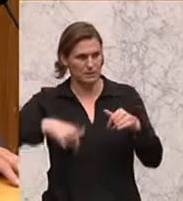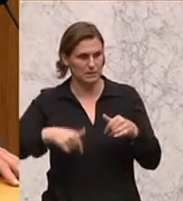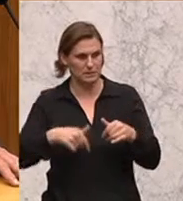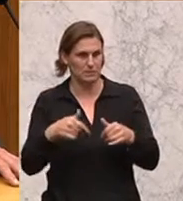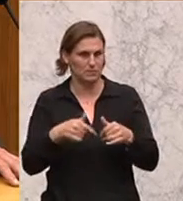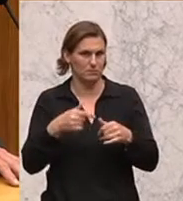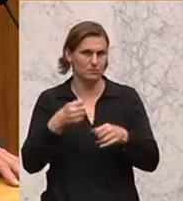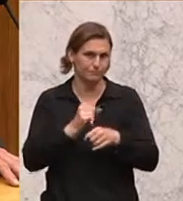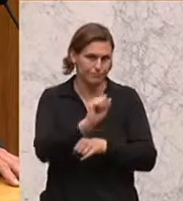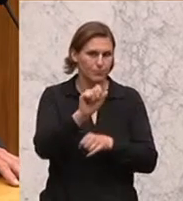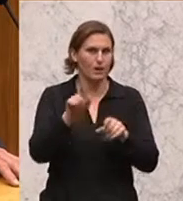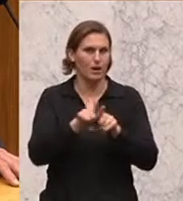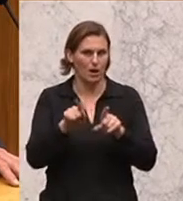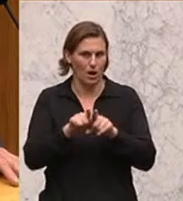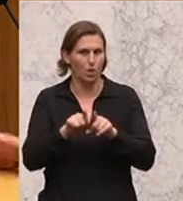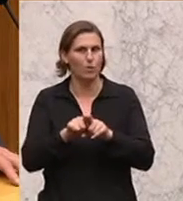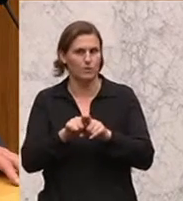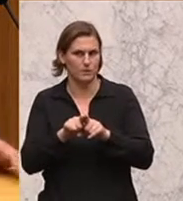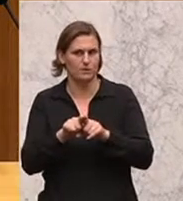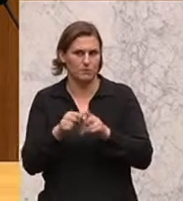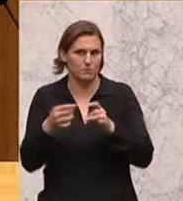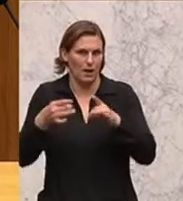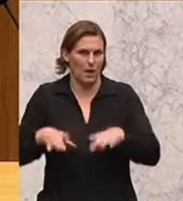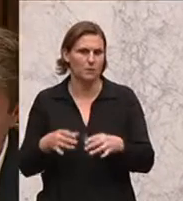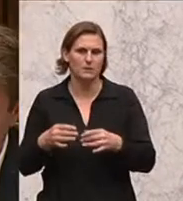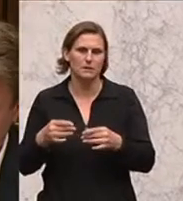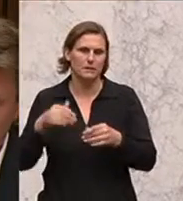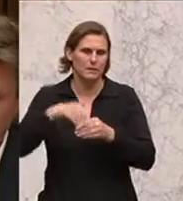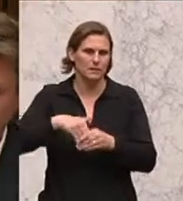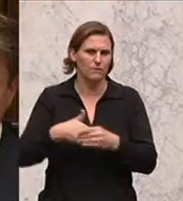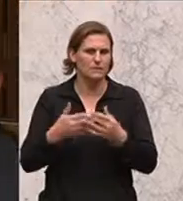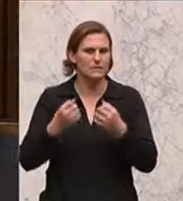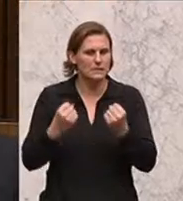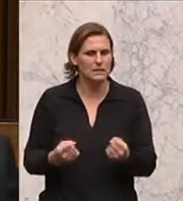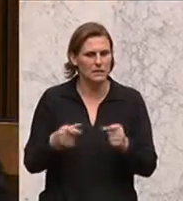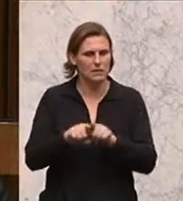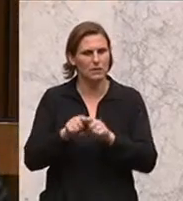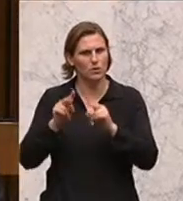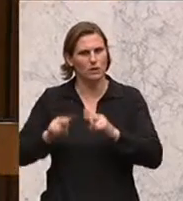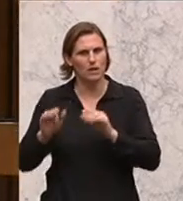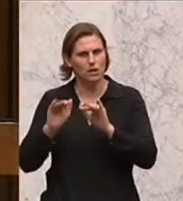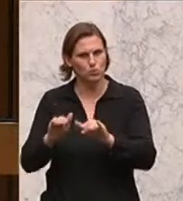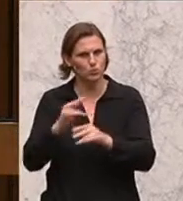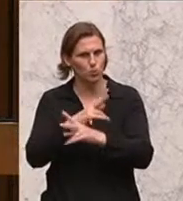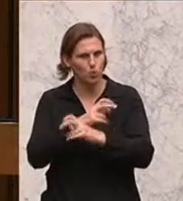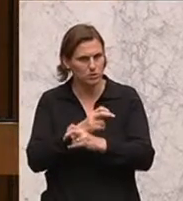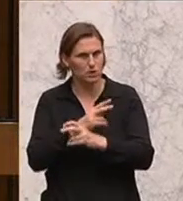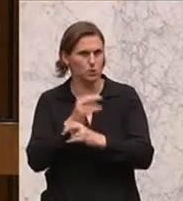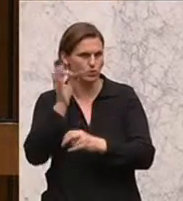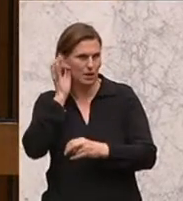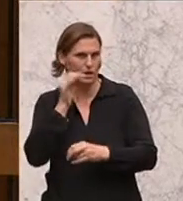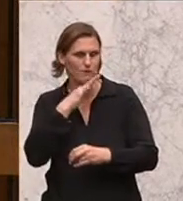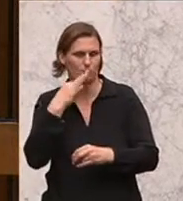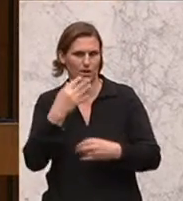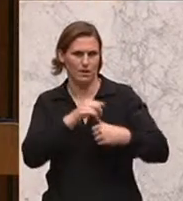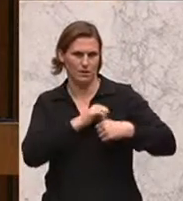Einspruch auch entsprechend genehmigen. Es geht um die Sicherheit und den Rechtsschutz für die Österreicherinnen und Österreicher. Vielen herzlichen